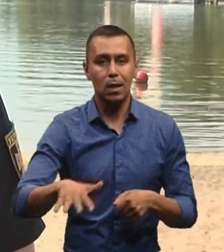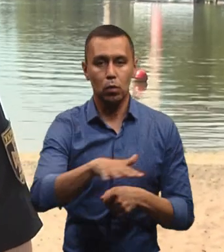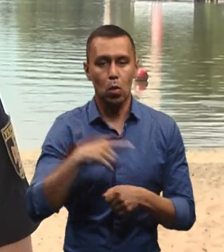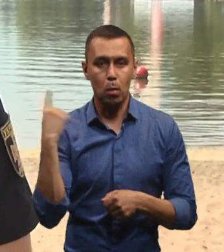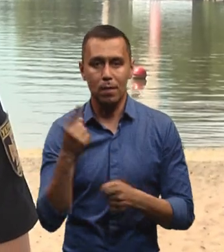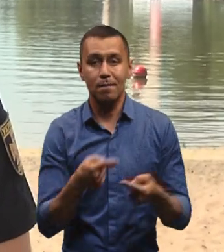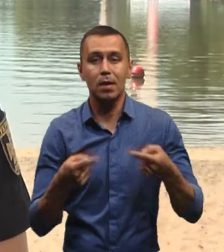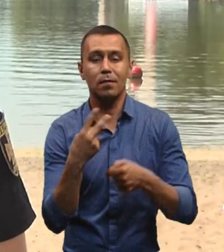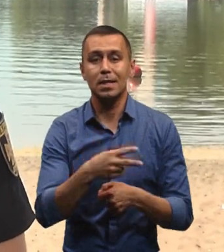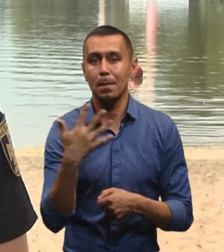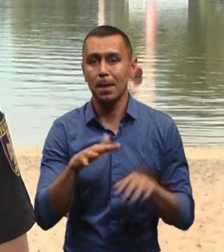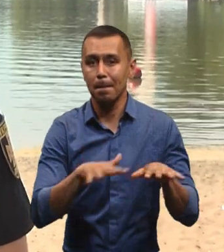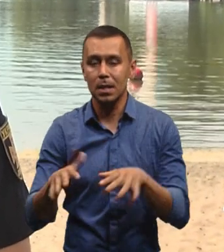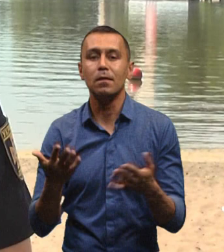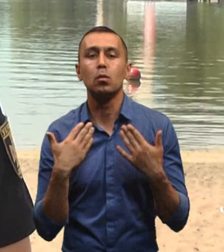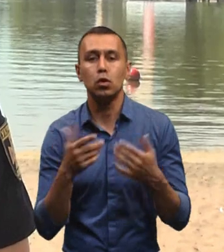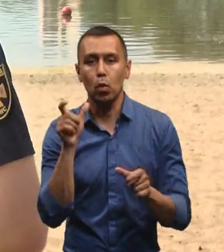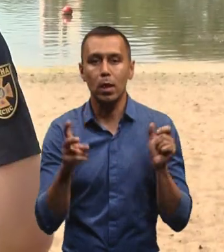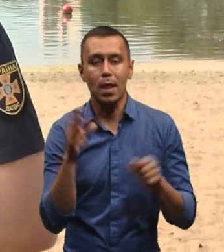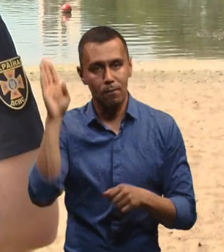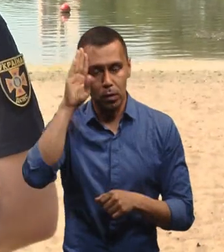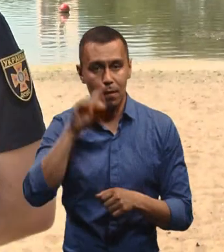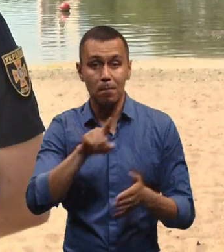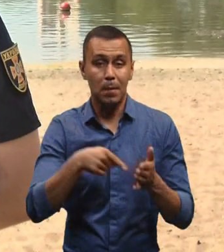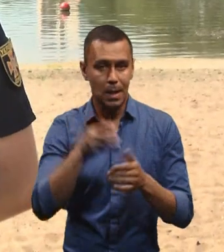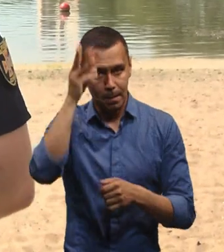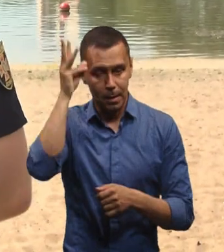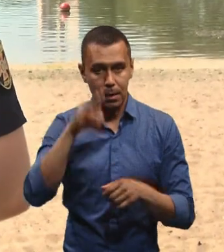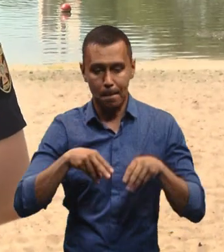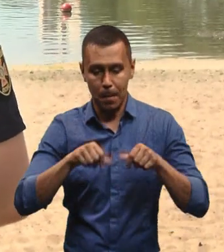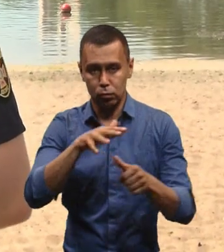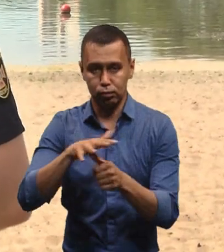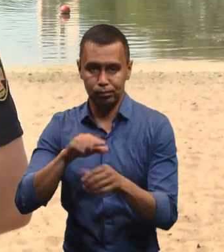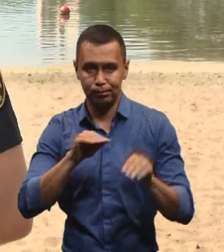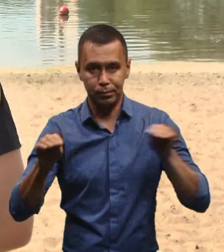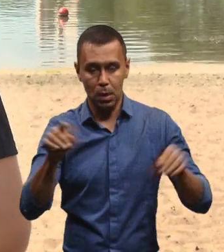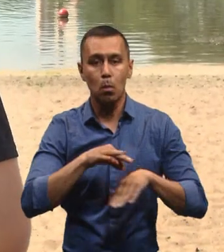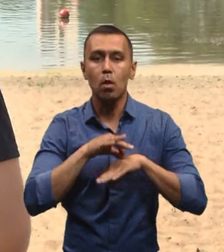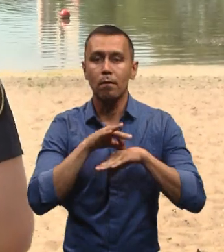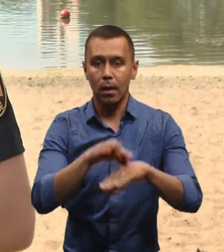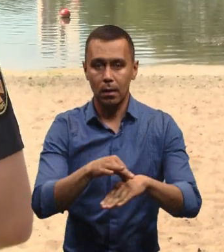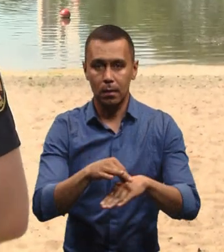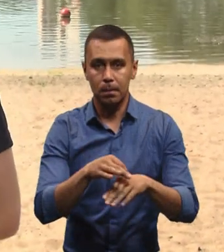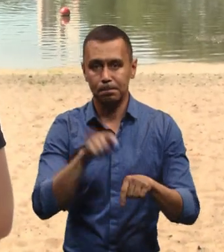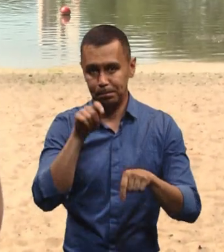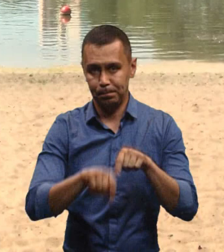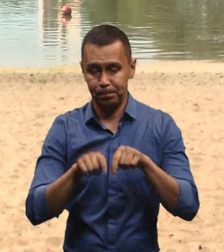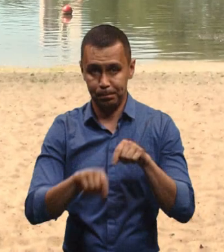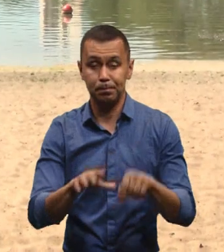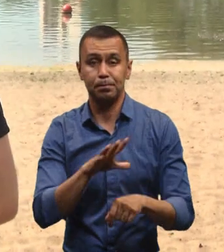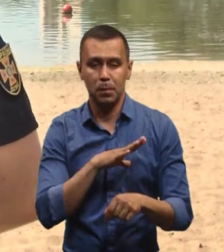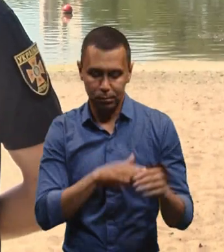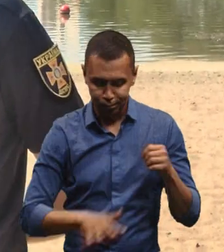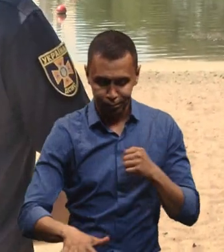області визначено 25 місць відпочинку людей на воді. В місті Хмельницькому пляж облаштований, він проведений, перевірка дна